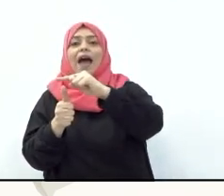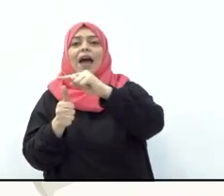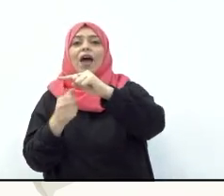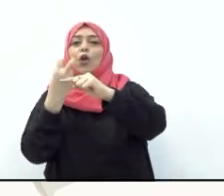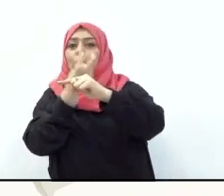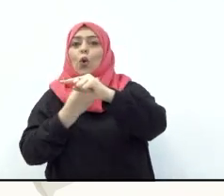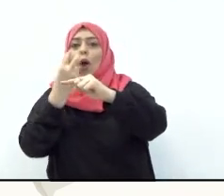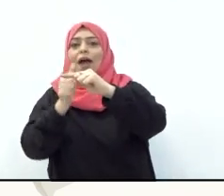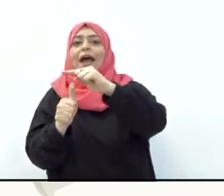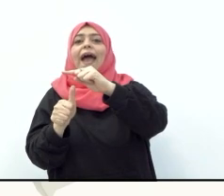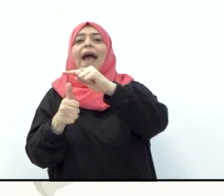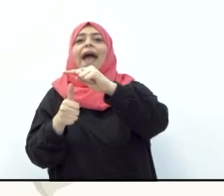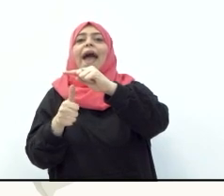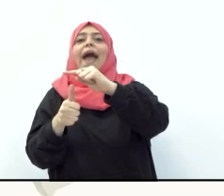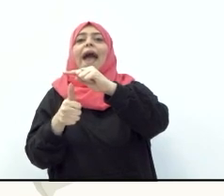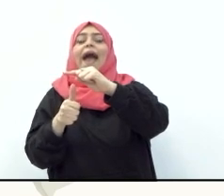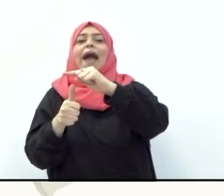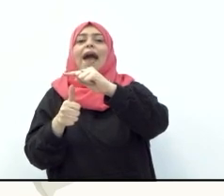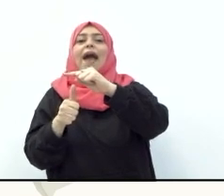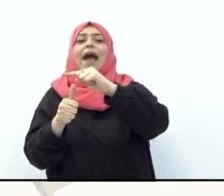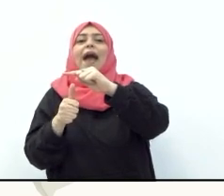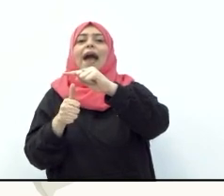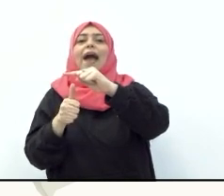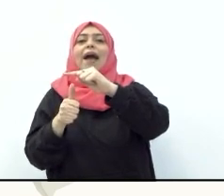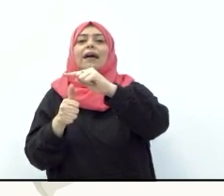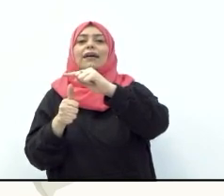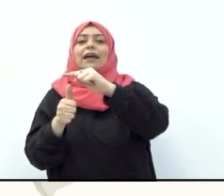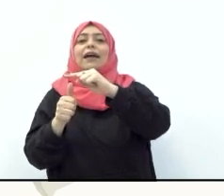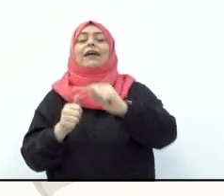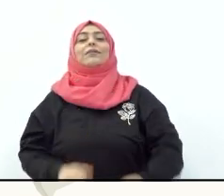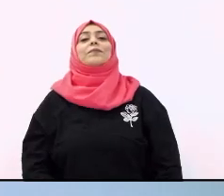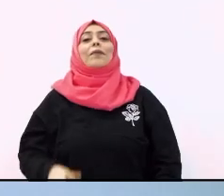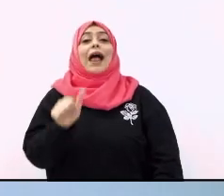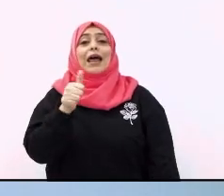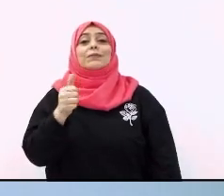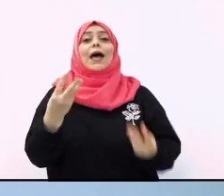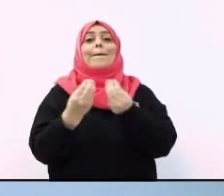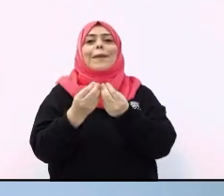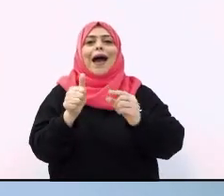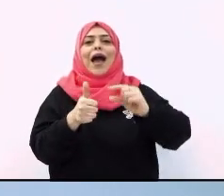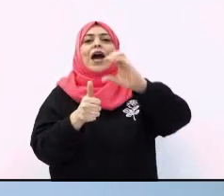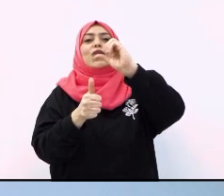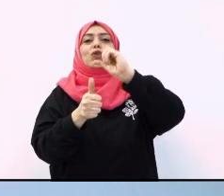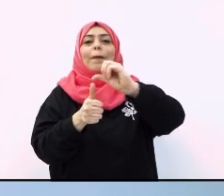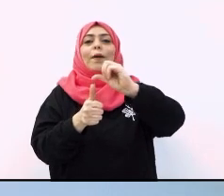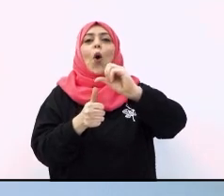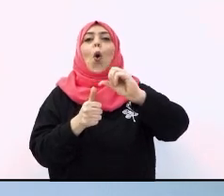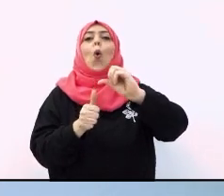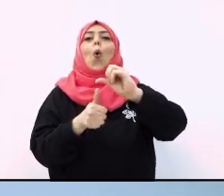آ الهمزة مع الضمة تنطق أو